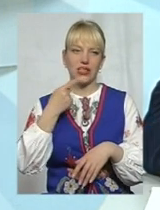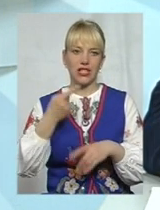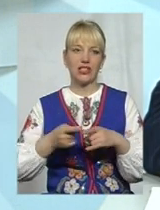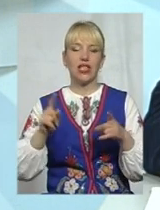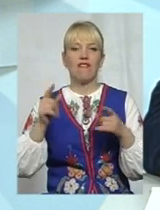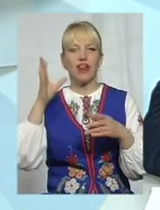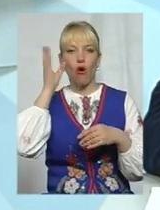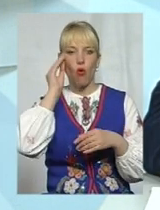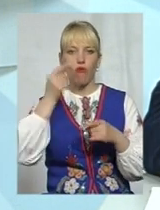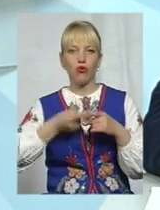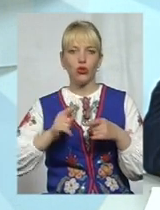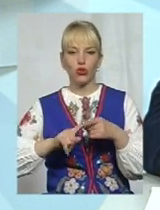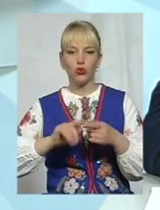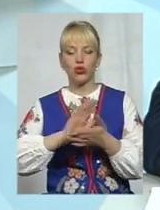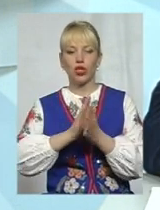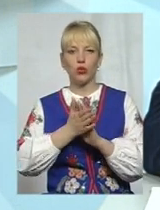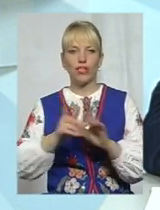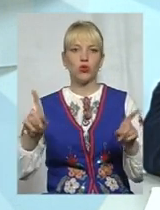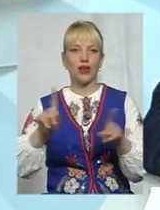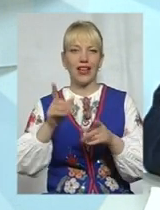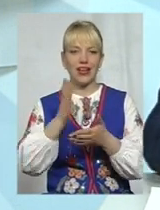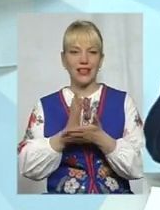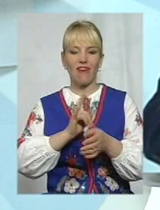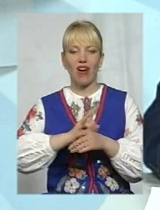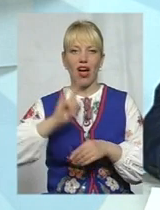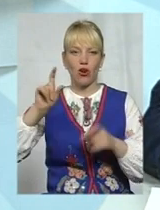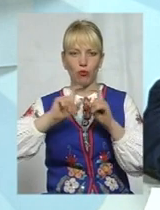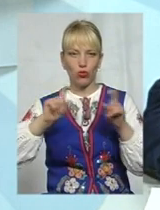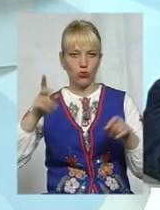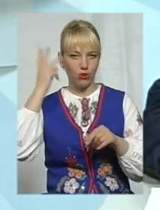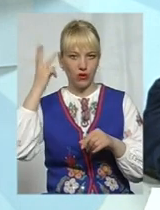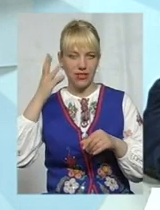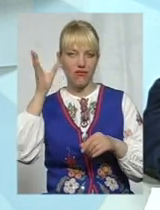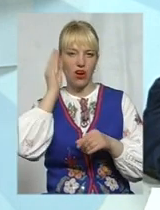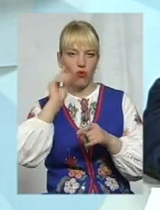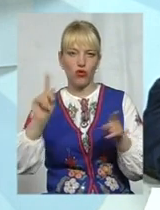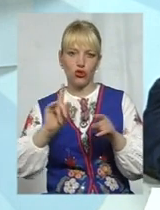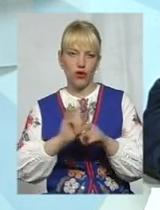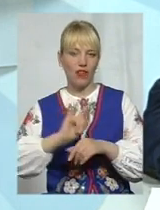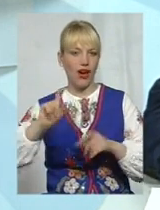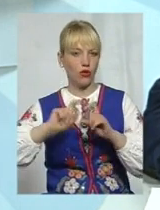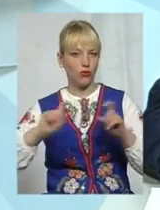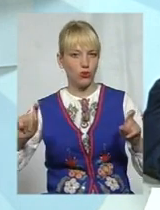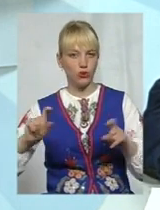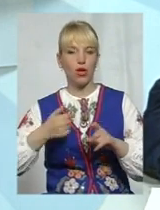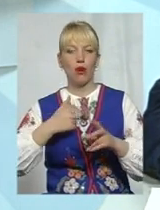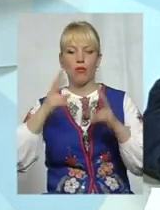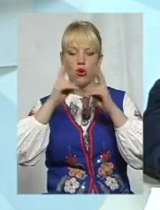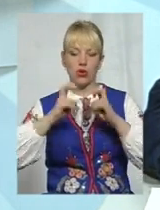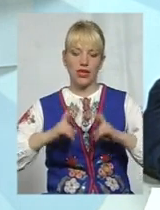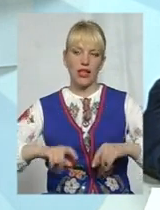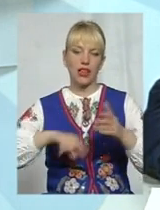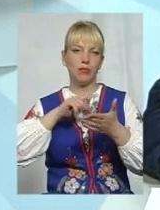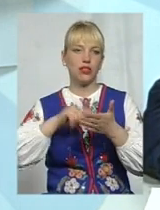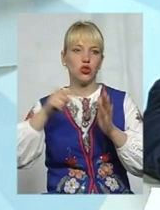критичну ситуацію, яка славалася сьогодні в аеропорту Хмельницький, враховуючи те, що на попередній сесії ми розглядали питання, що стосується саме знову ж